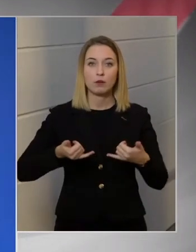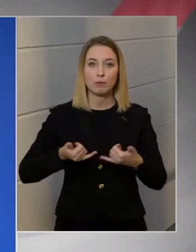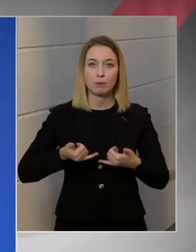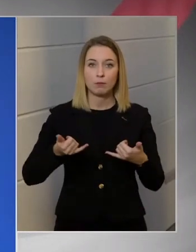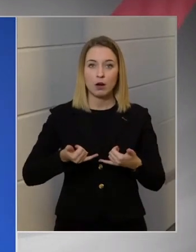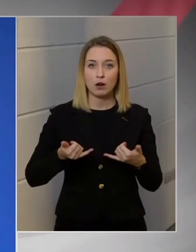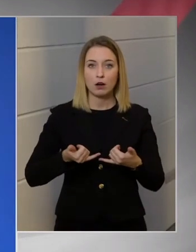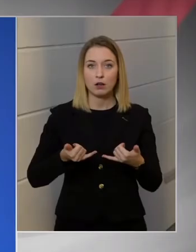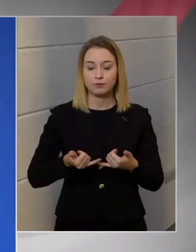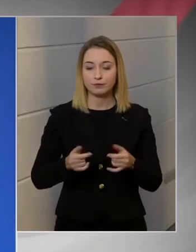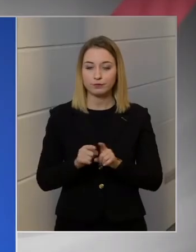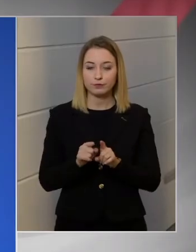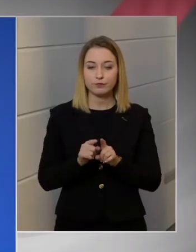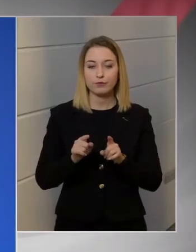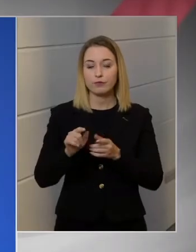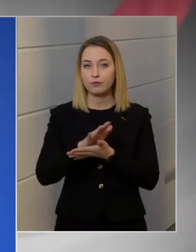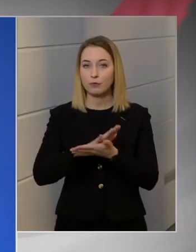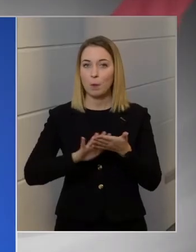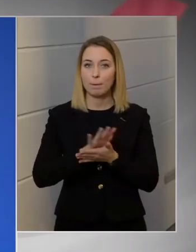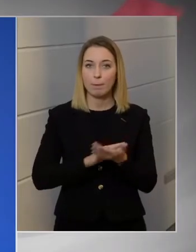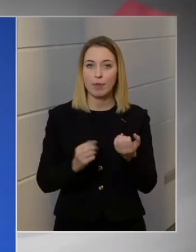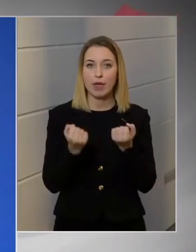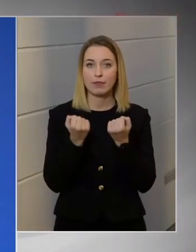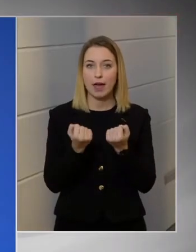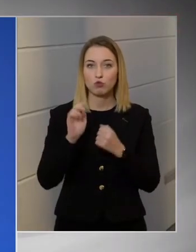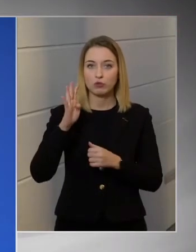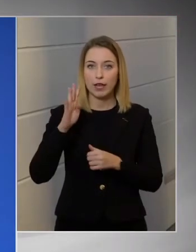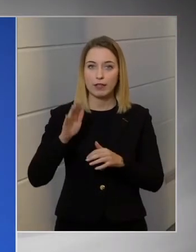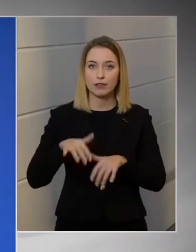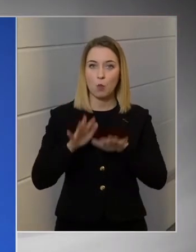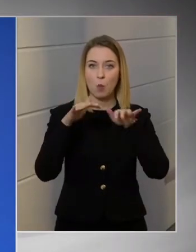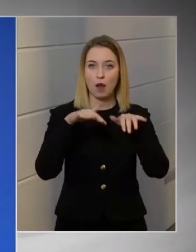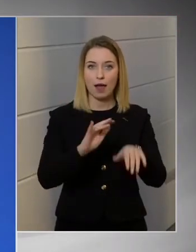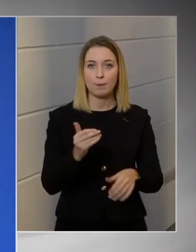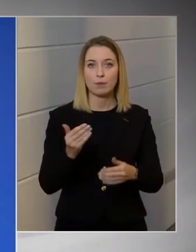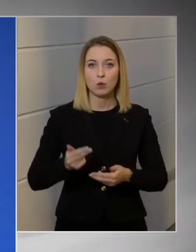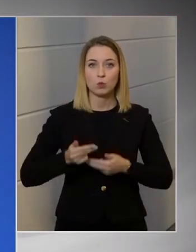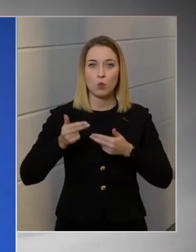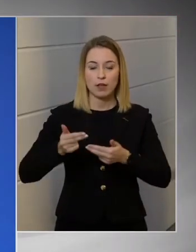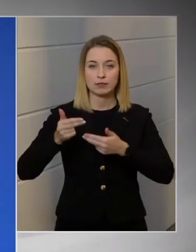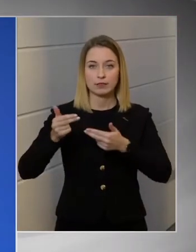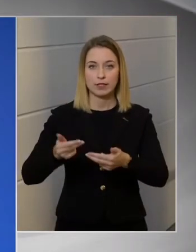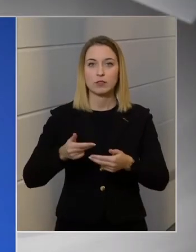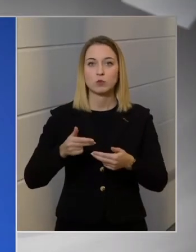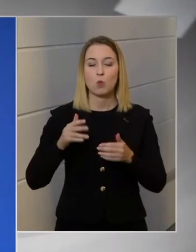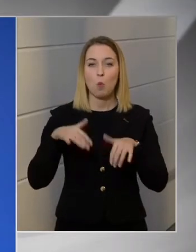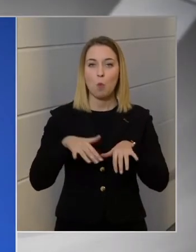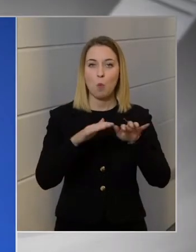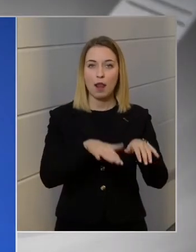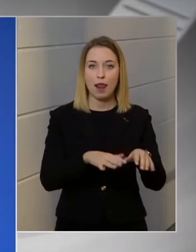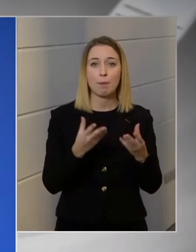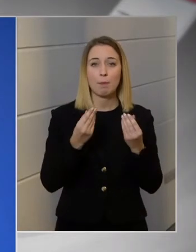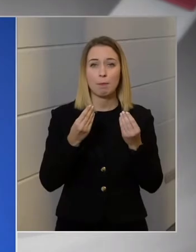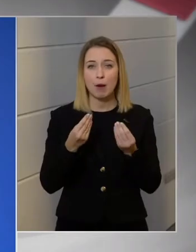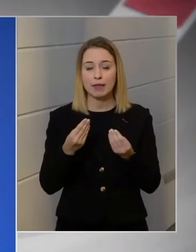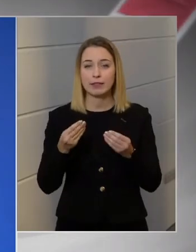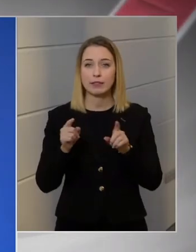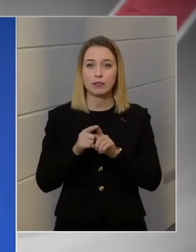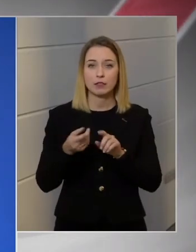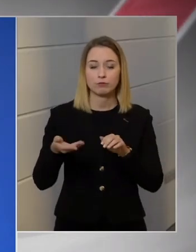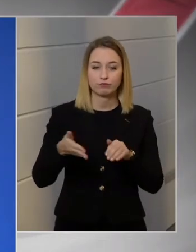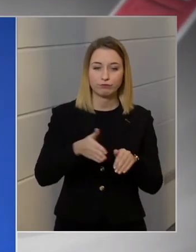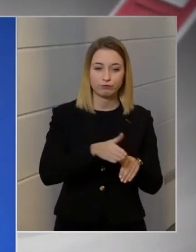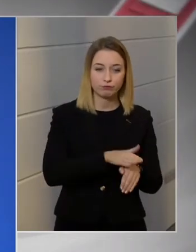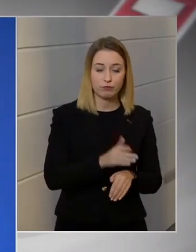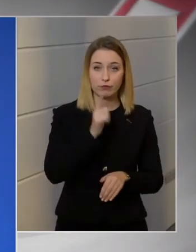erős a negyedik hullám és a következő hullámok mennyi beteget és áldozatot fognak követelni,